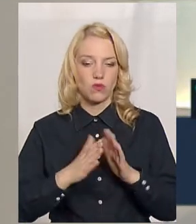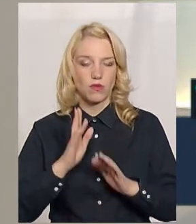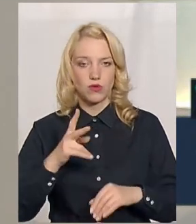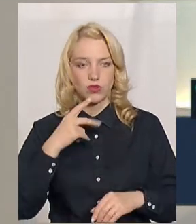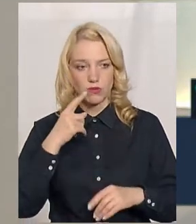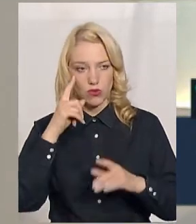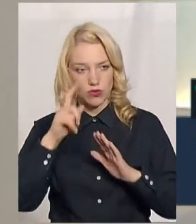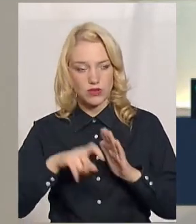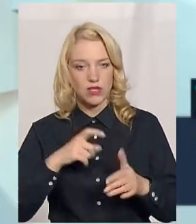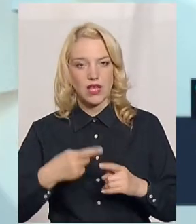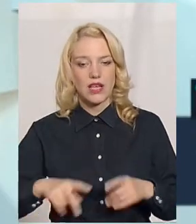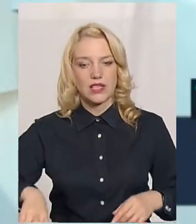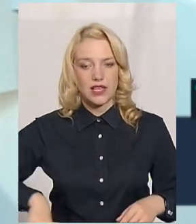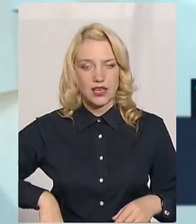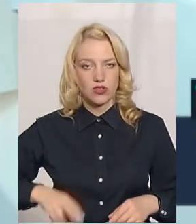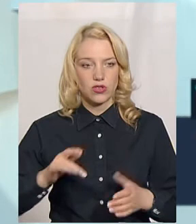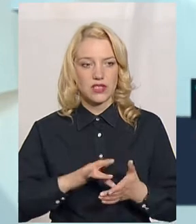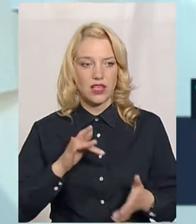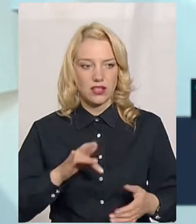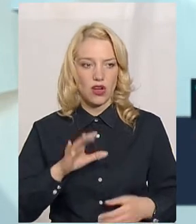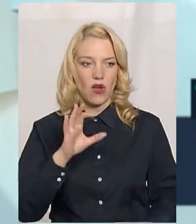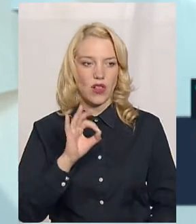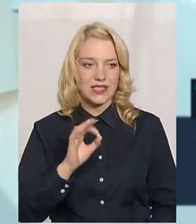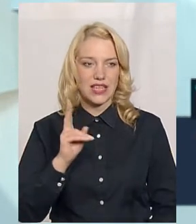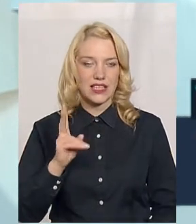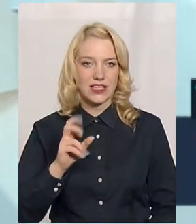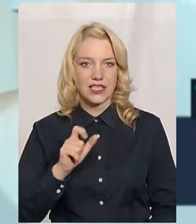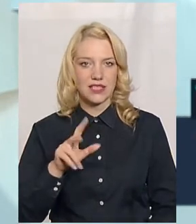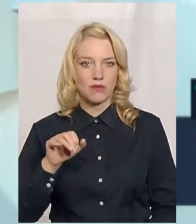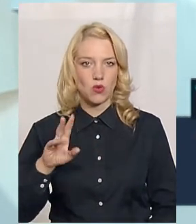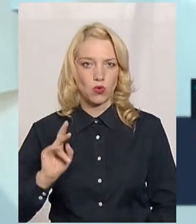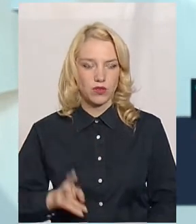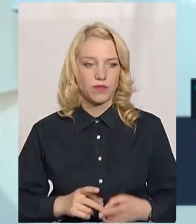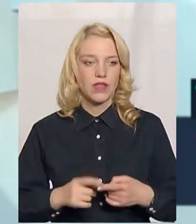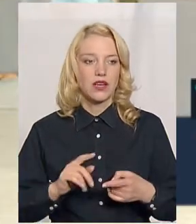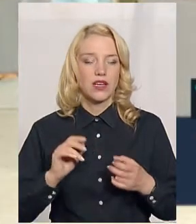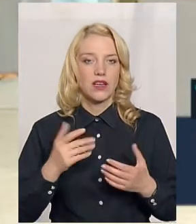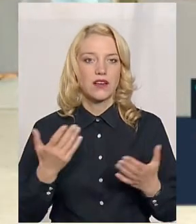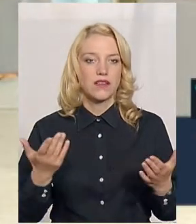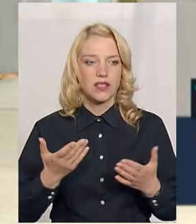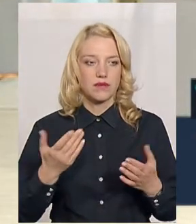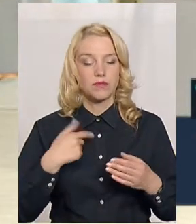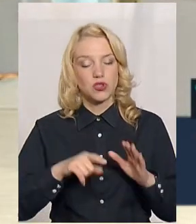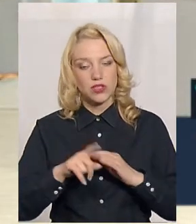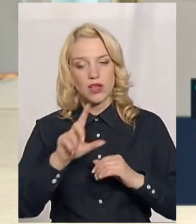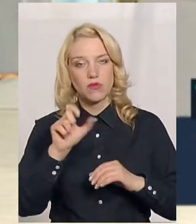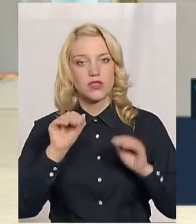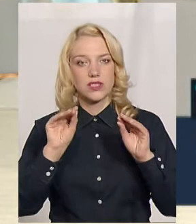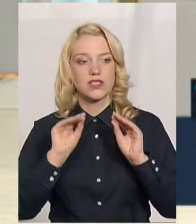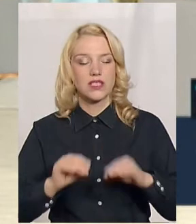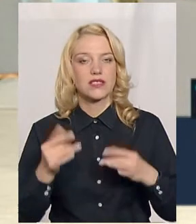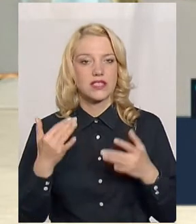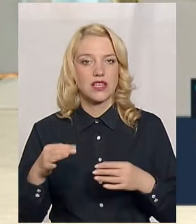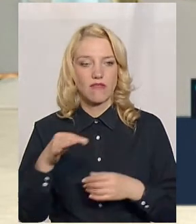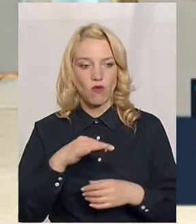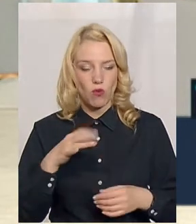центру Олександром Касян-Друком. Добрий вечір. Добрий вечір, шановні подоляни. Пане Олександре, а почемо зі статистики? Скільки в